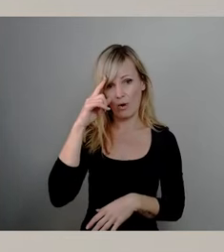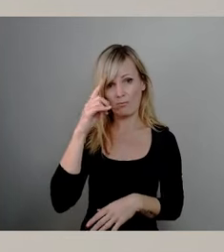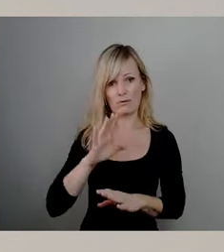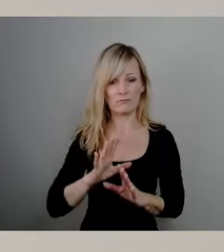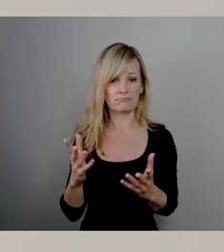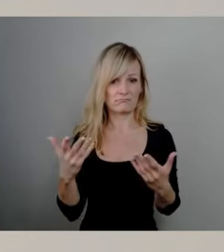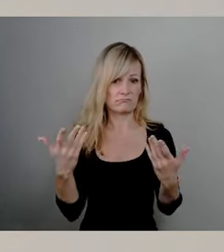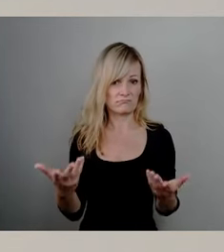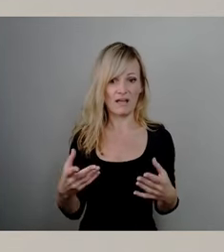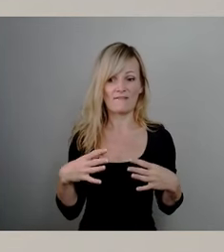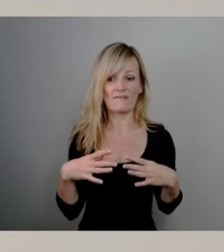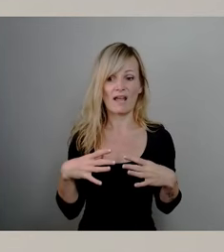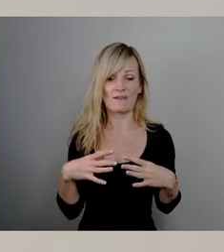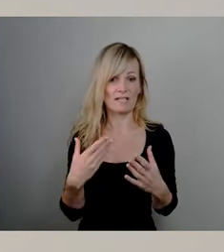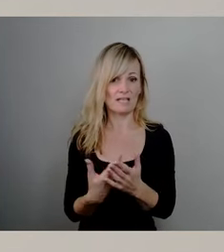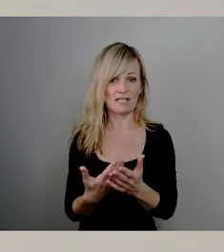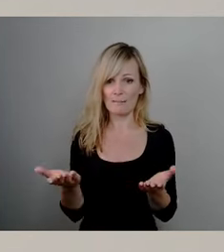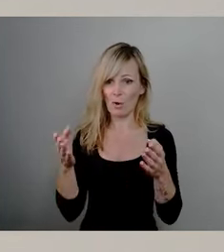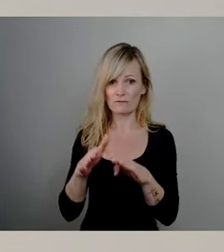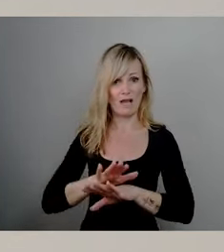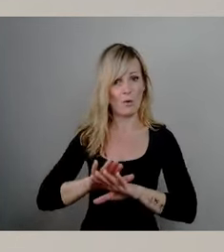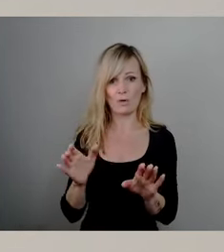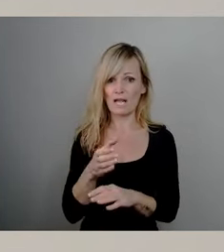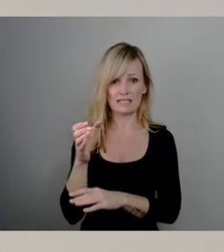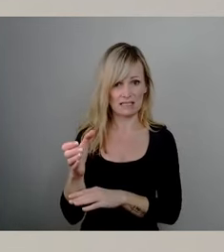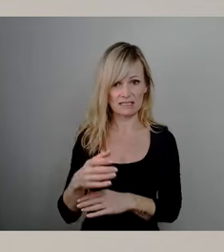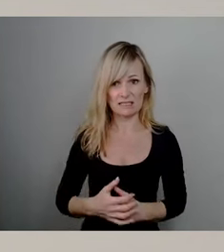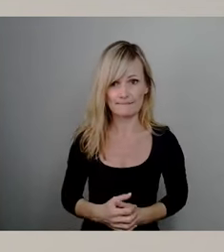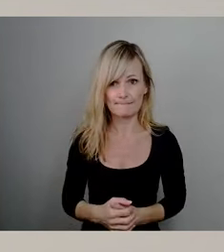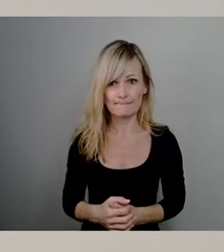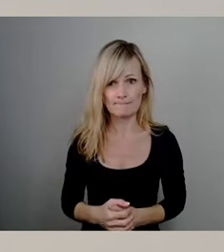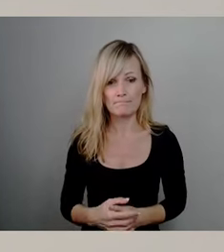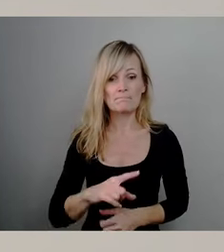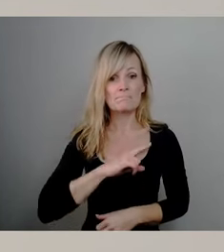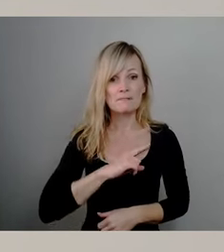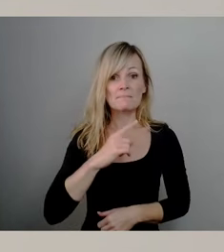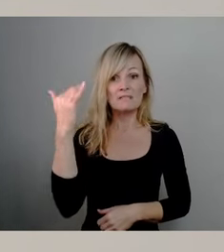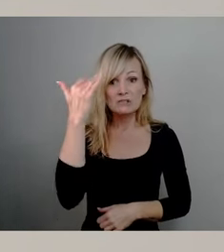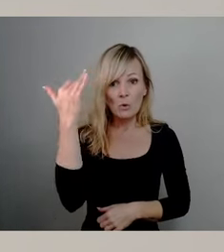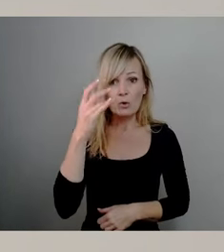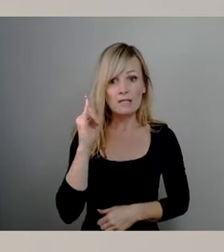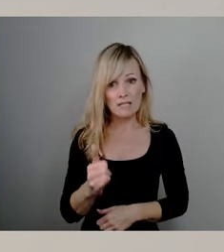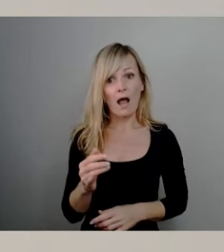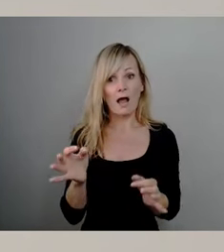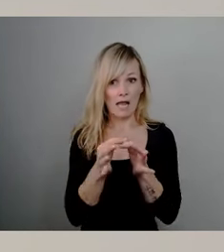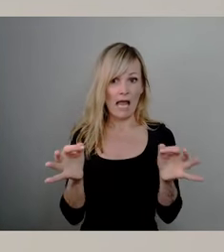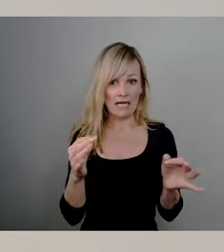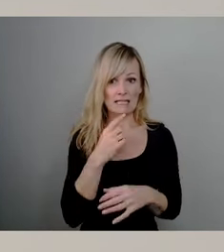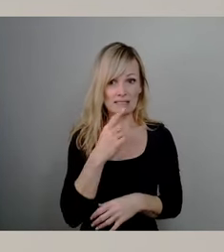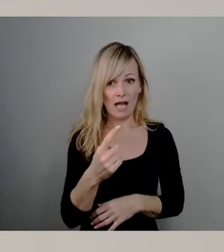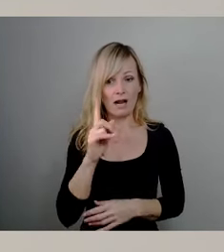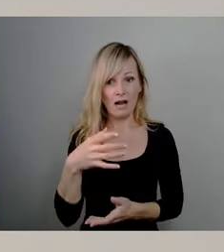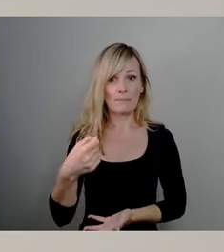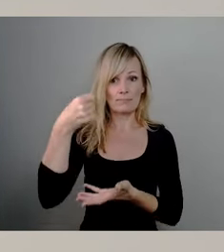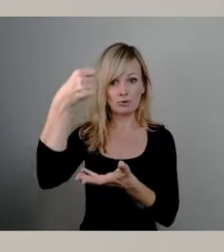freiwillig ersatzlos weg. Mir macht das Sorgen, das sage ich ganz klar, aber das Budget ist